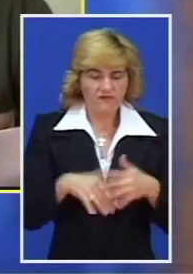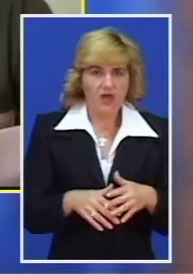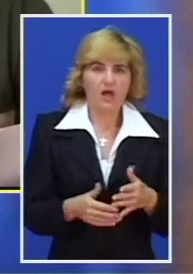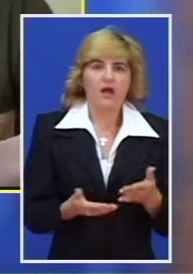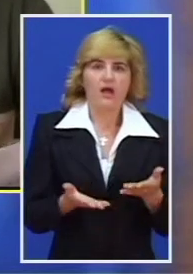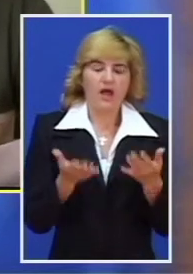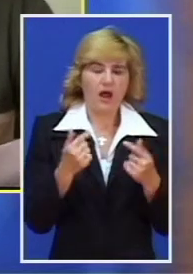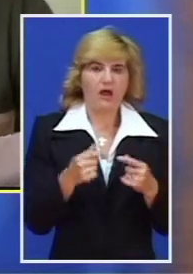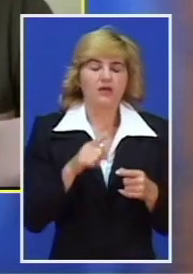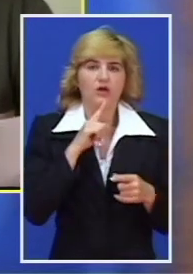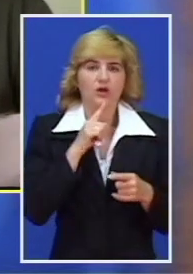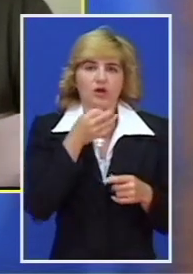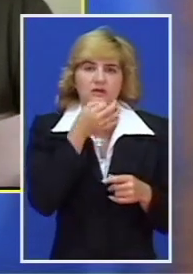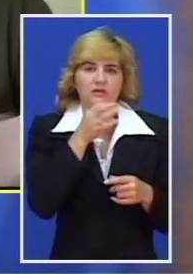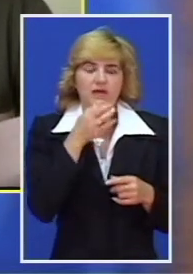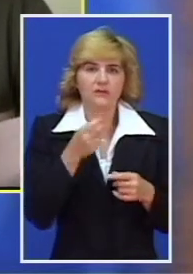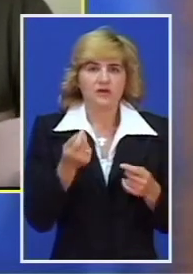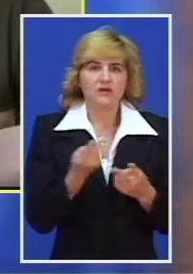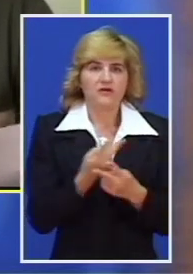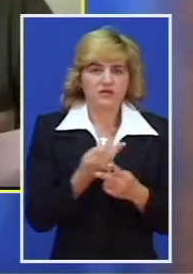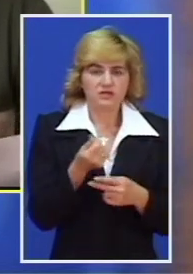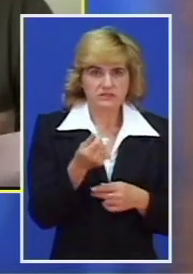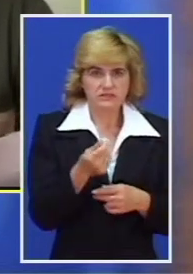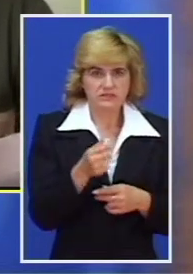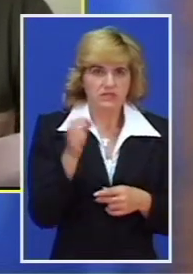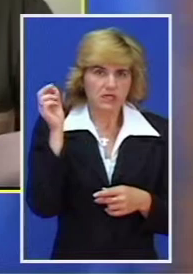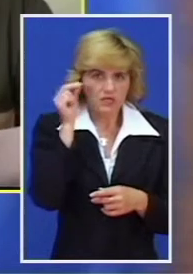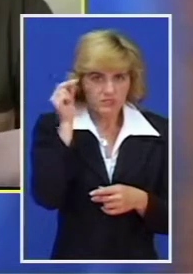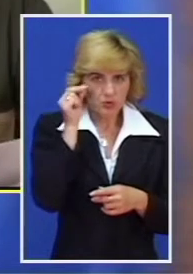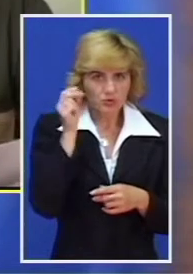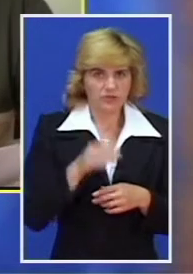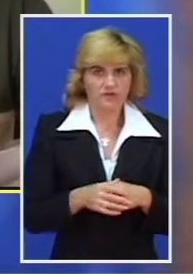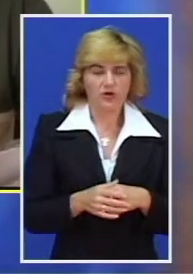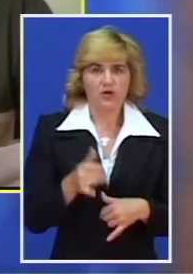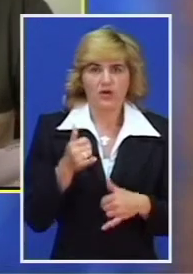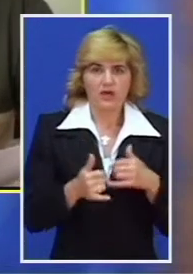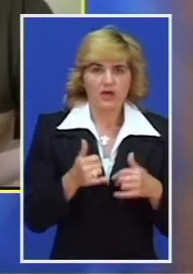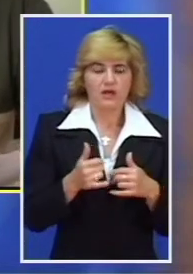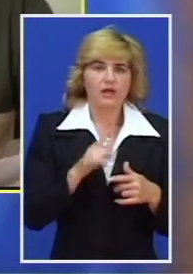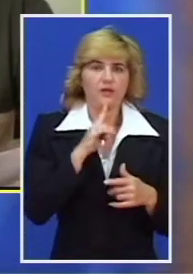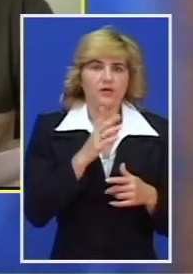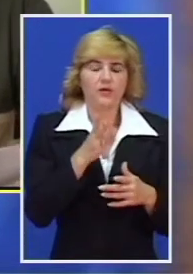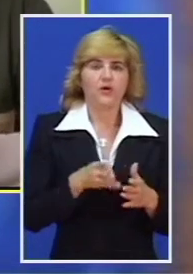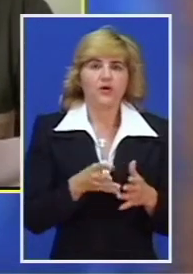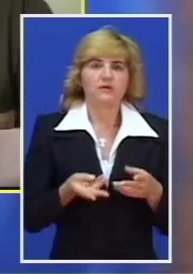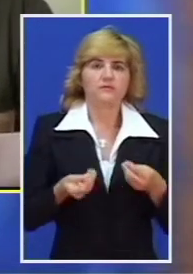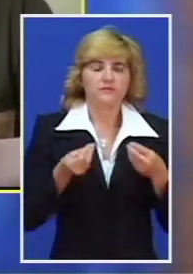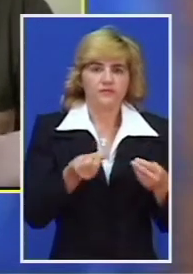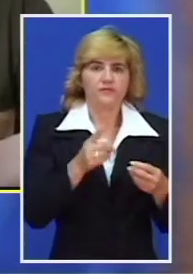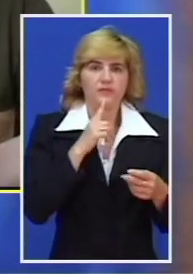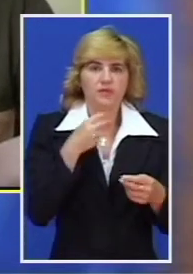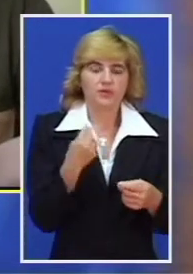izbora ekonomski najpovoljnije ponude bile cena, iskustvo ili referenca ponudjača, pouzdanost